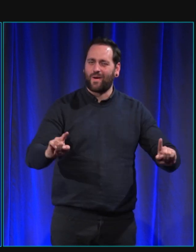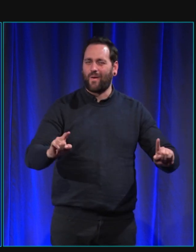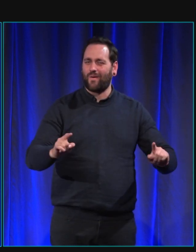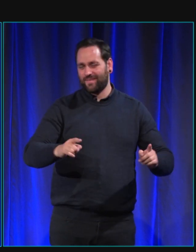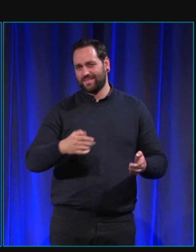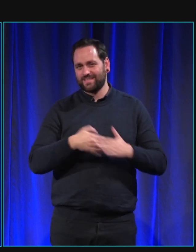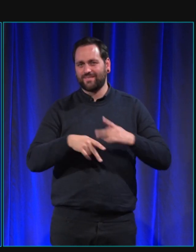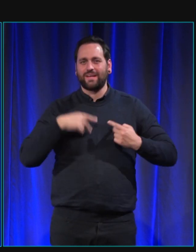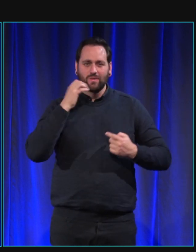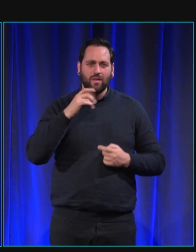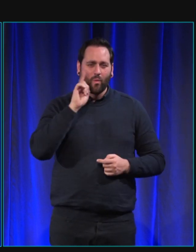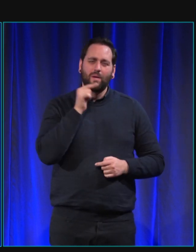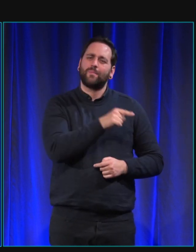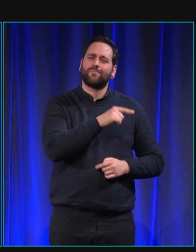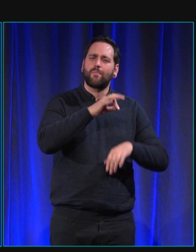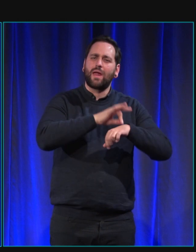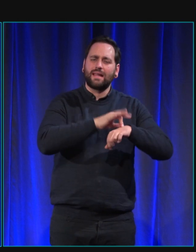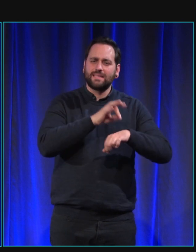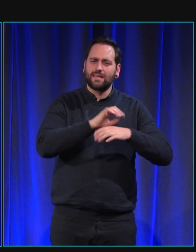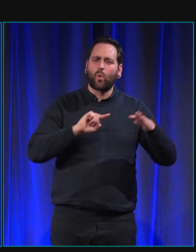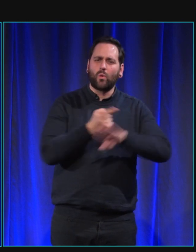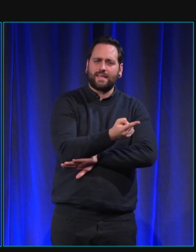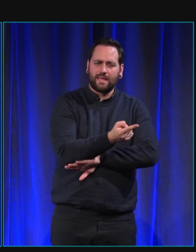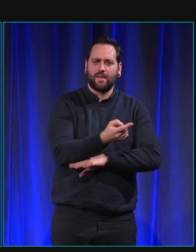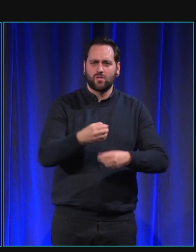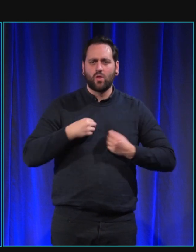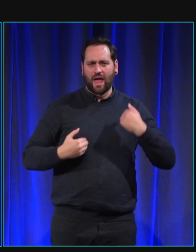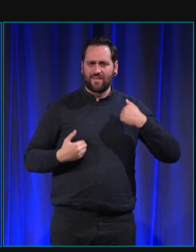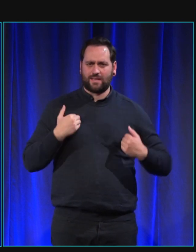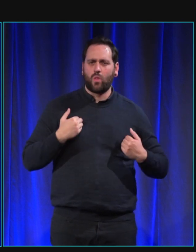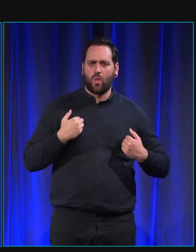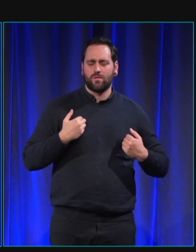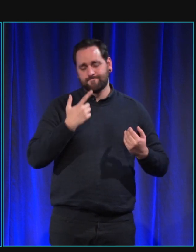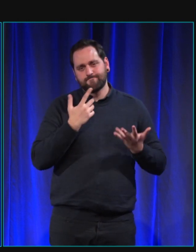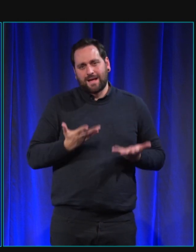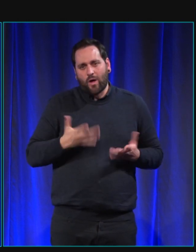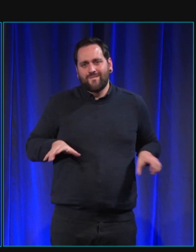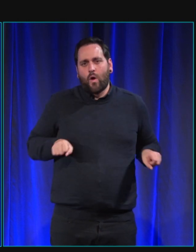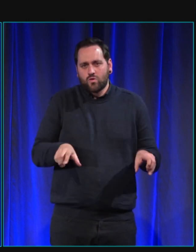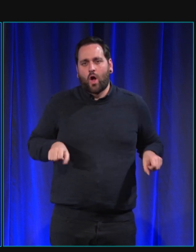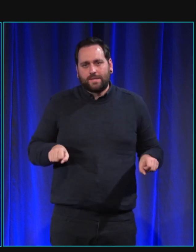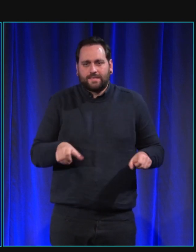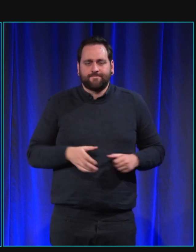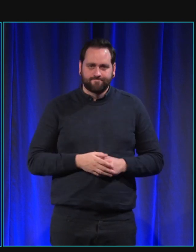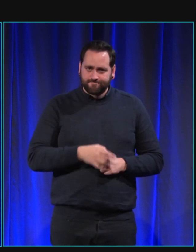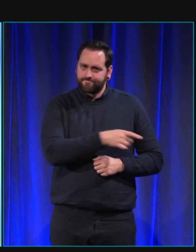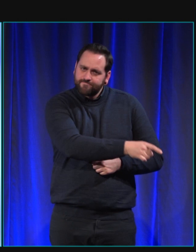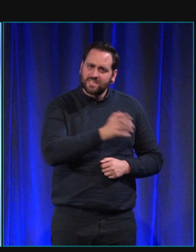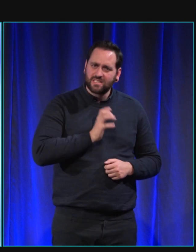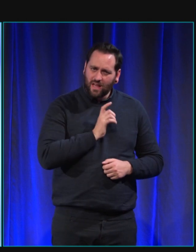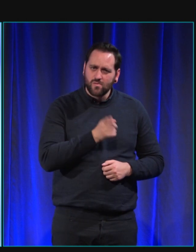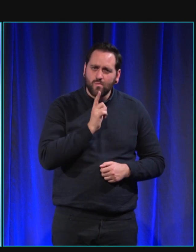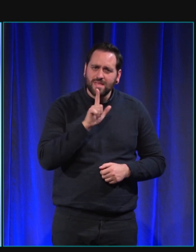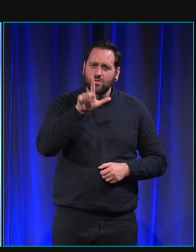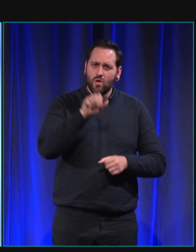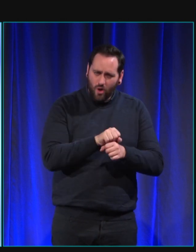vous avez une maladie chronique invalidante qui vous oblige désormais à être en fauteuil vous avez un chien depuis deux ans ce chien s'appelle